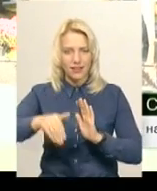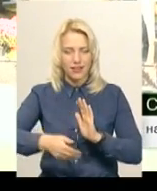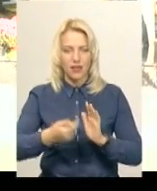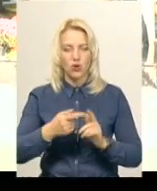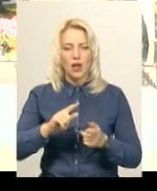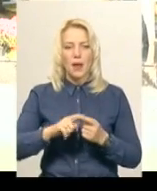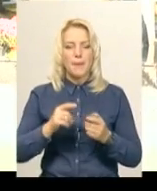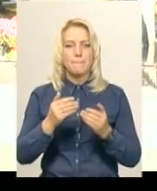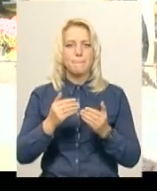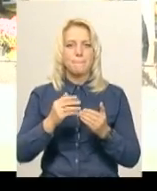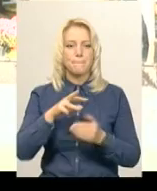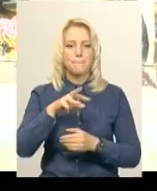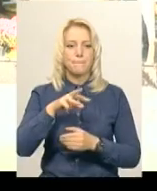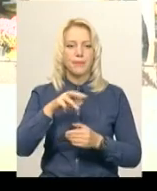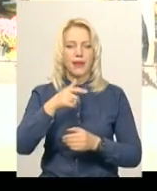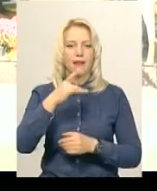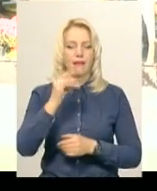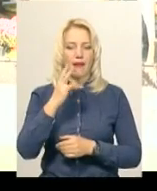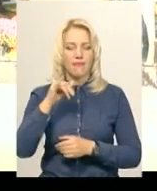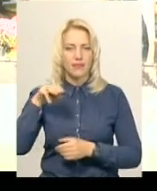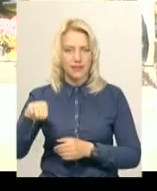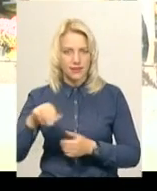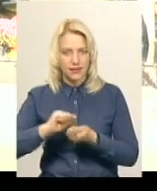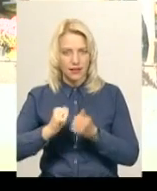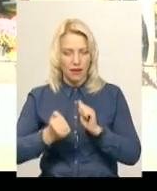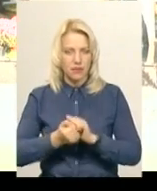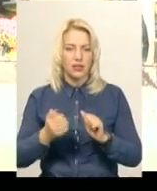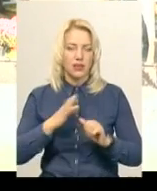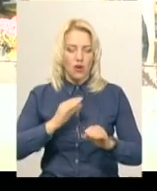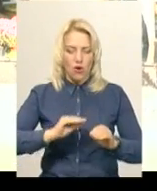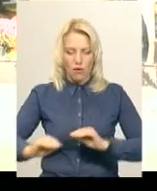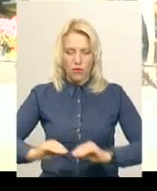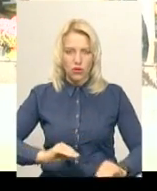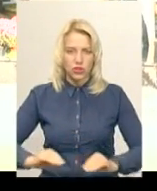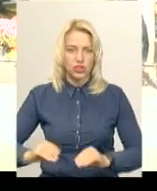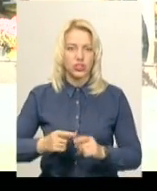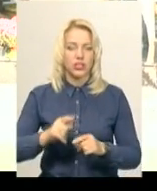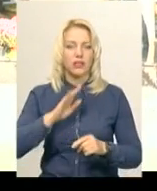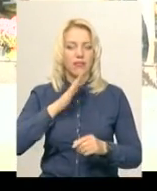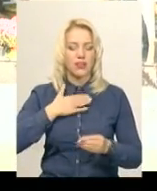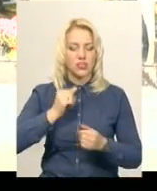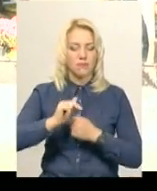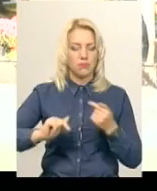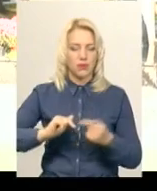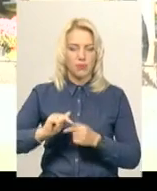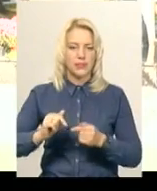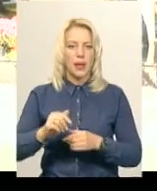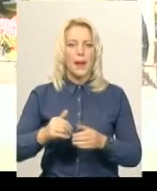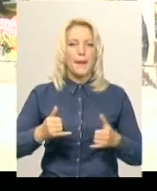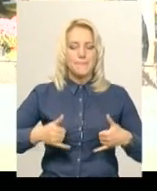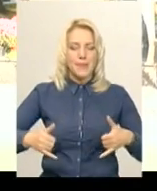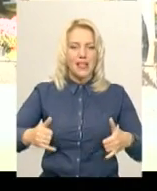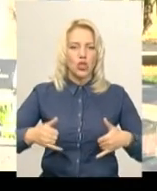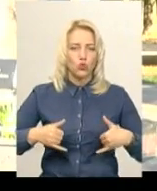гранітом його обложили наші підприємці, бетонували військовослужбовці нашої